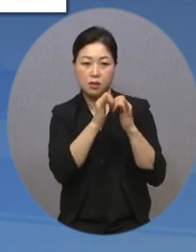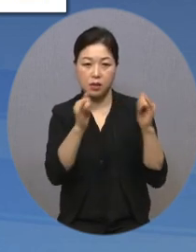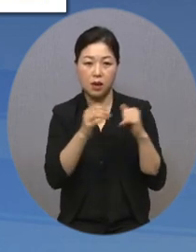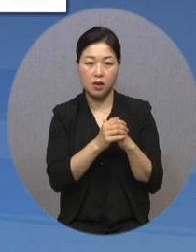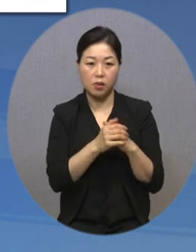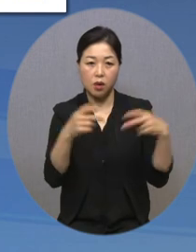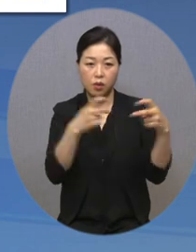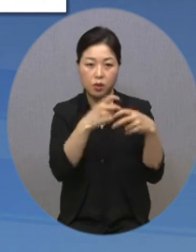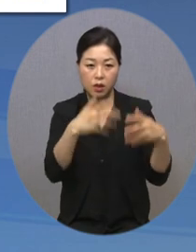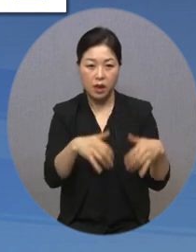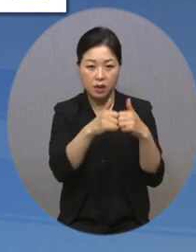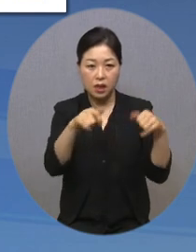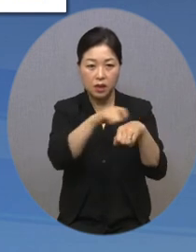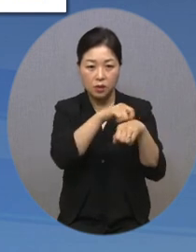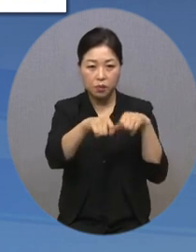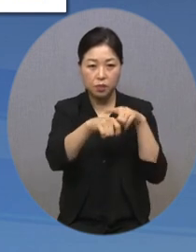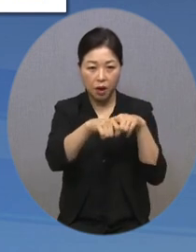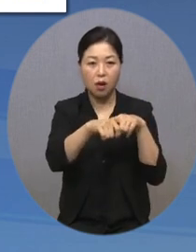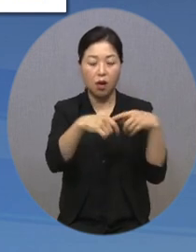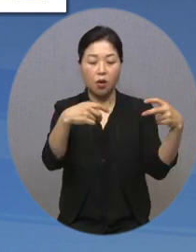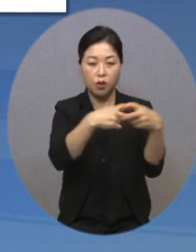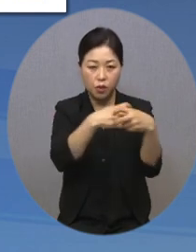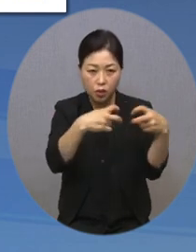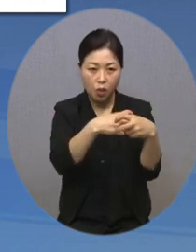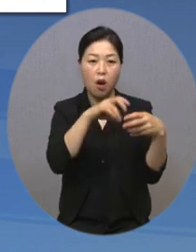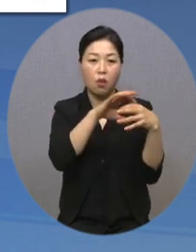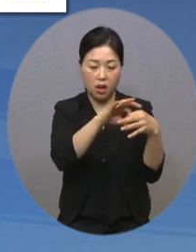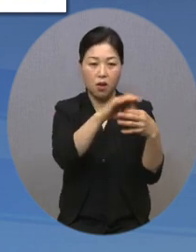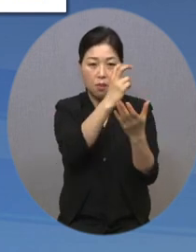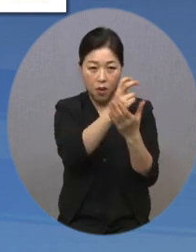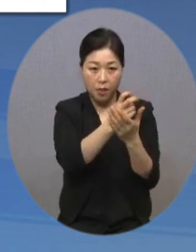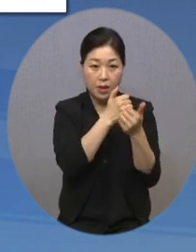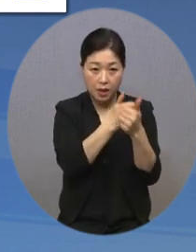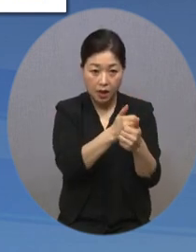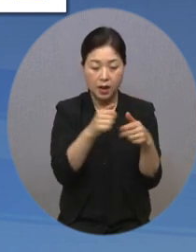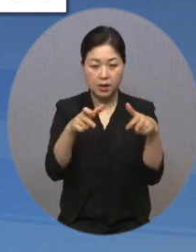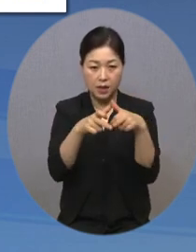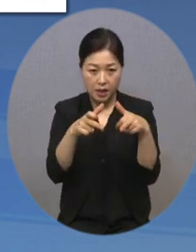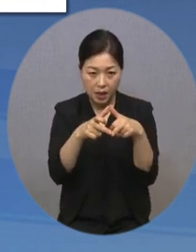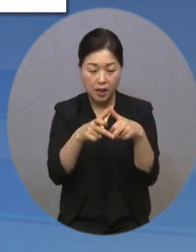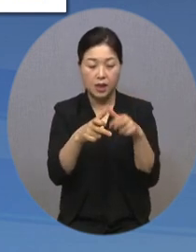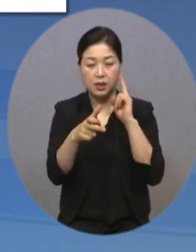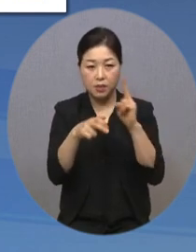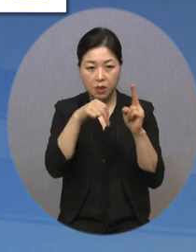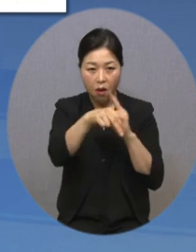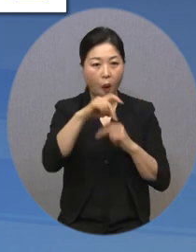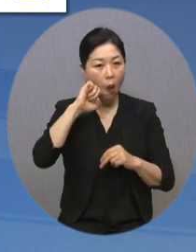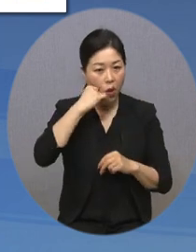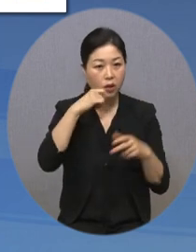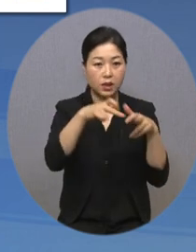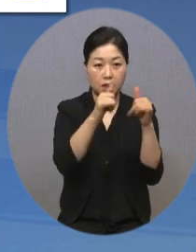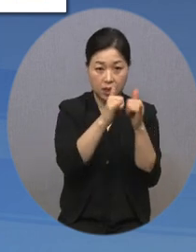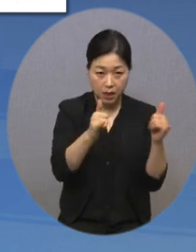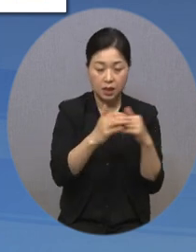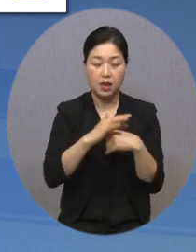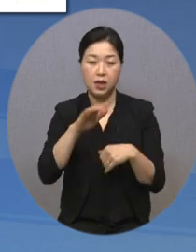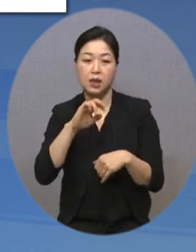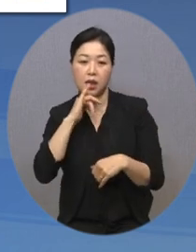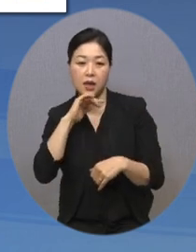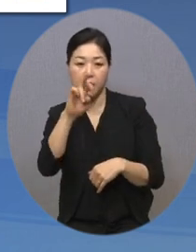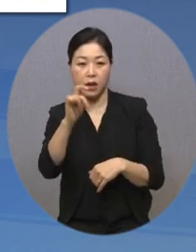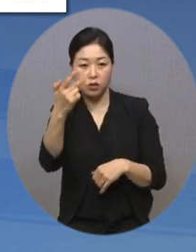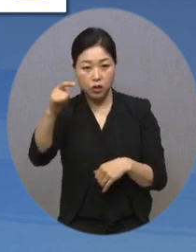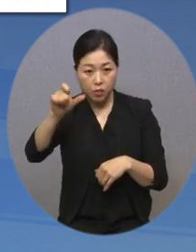특별교통수단과 동일하게 장애인 복지법에 따라 장애의 정도가 심한 보행상 장애인과 만 65세